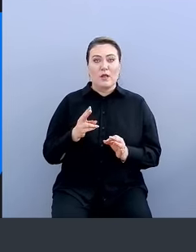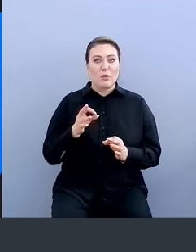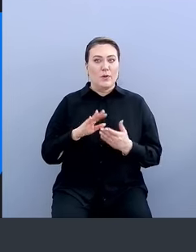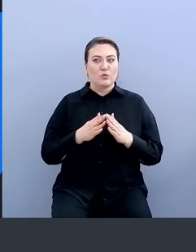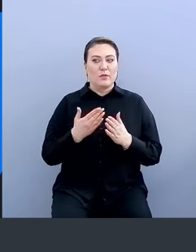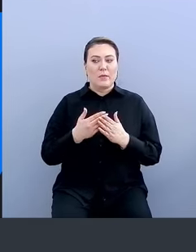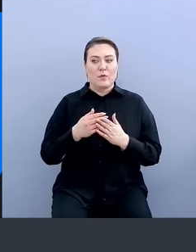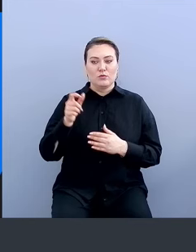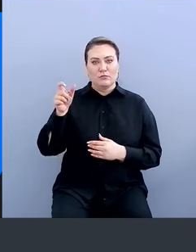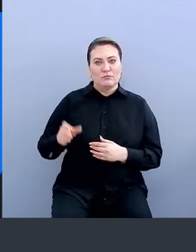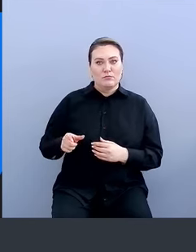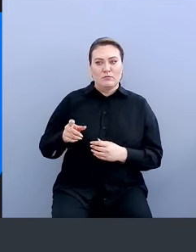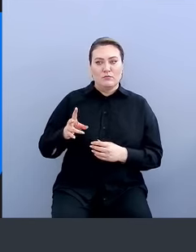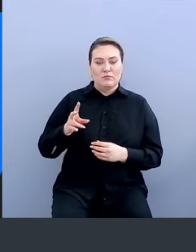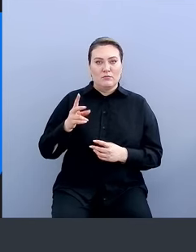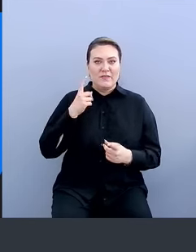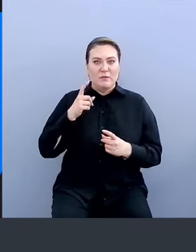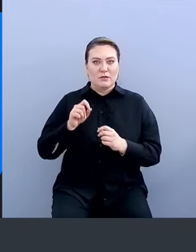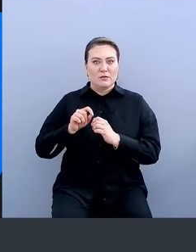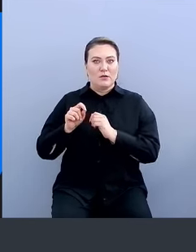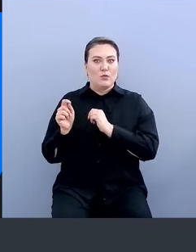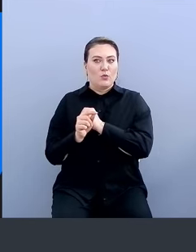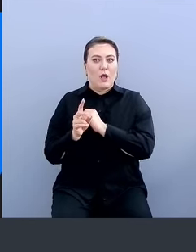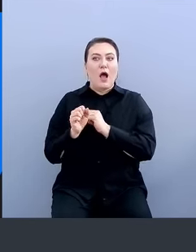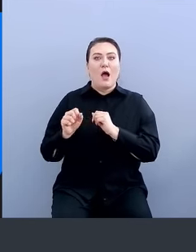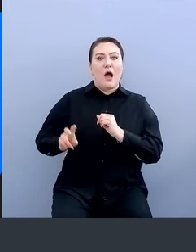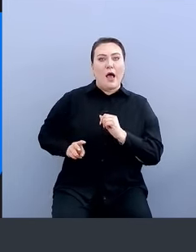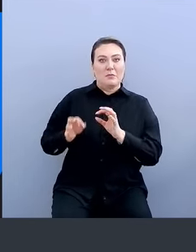у нас с админка все равно может быть… Да, это правда.